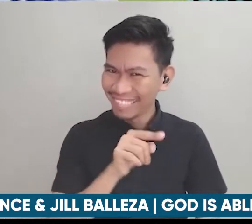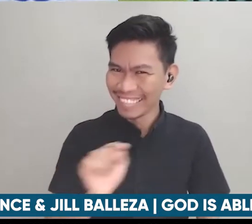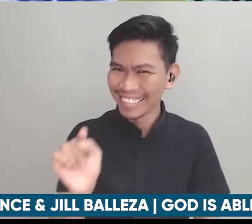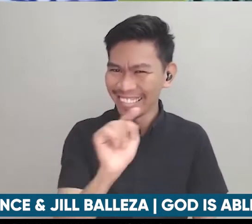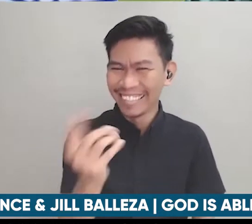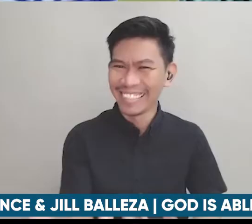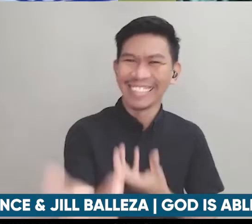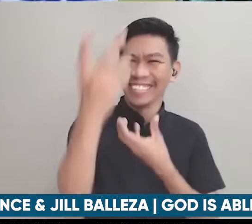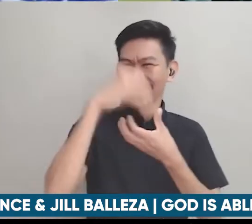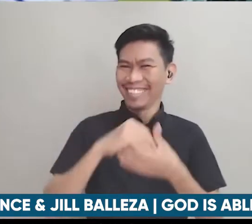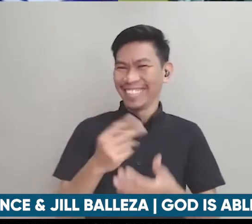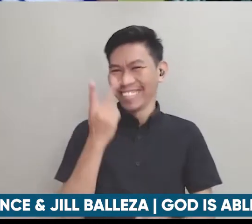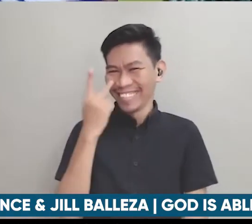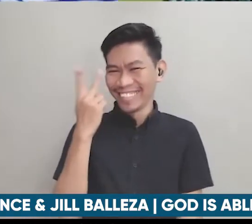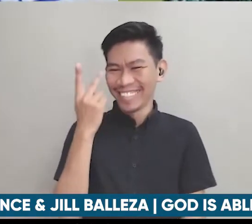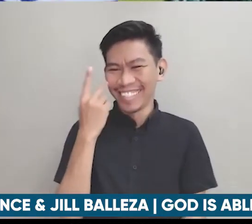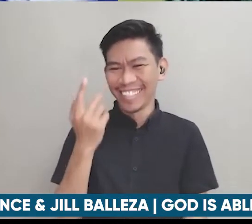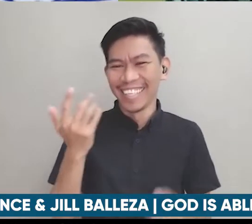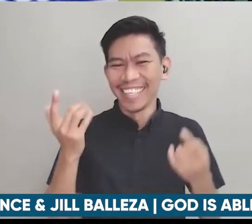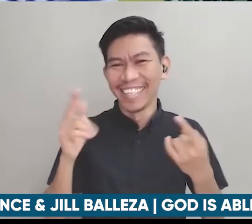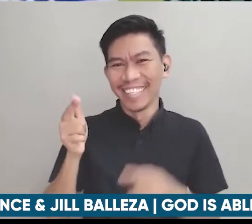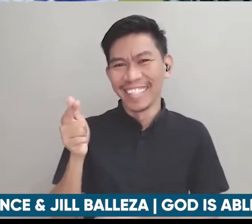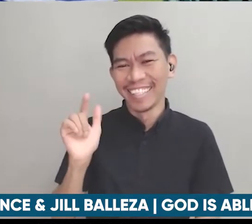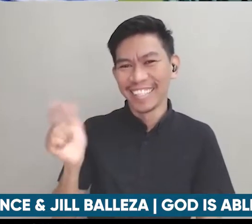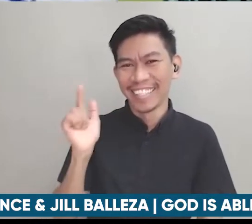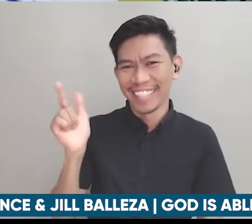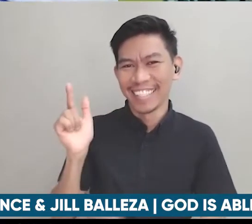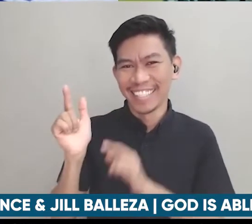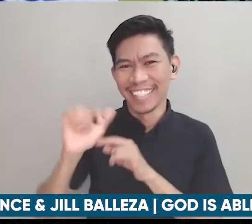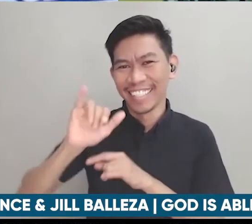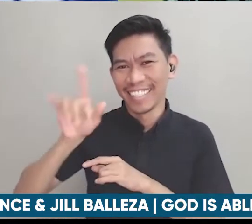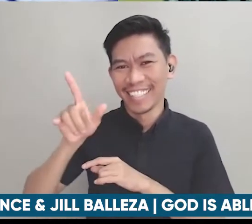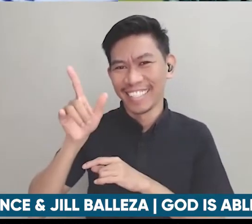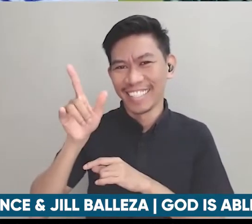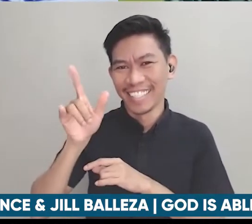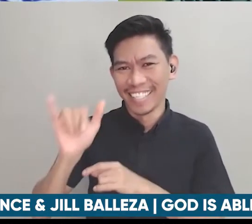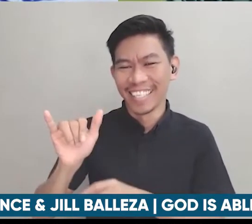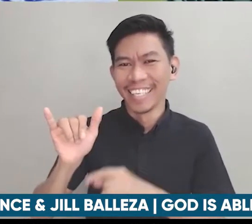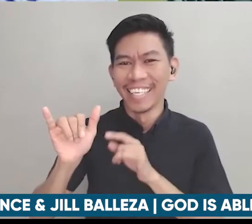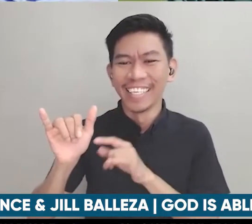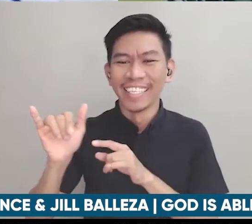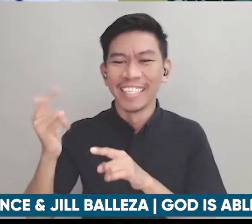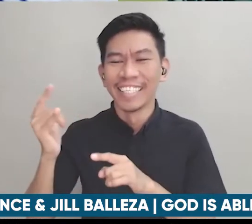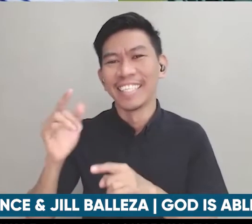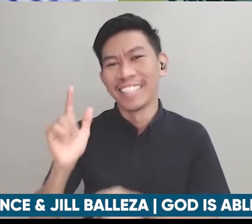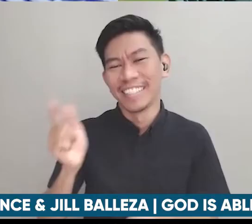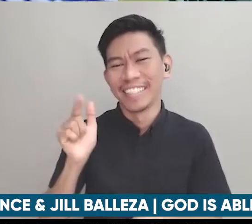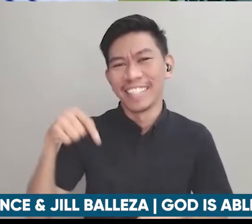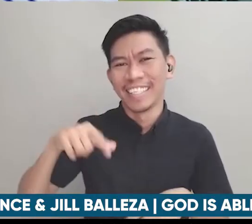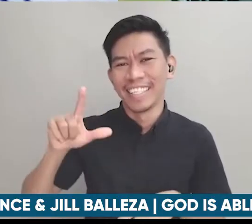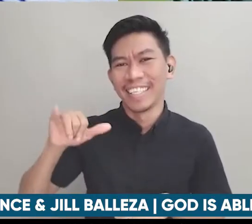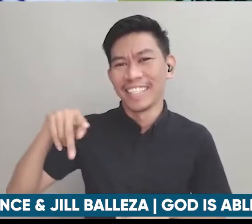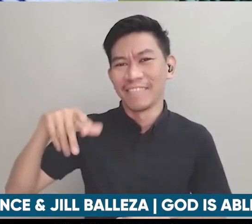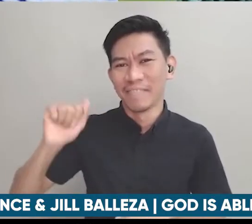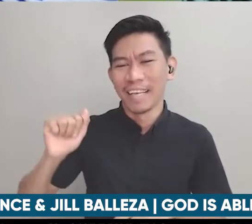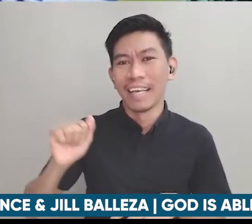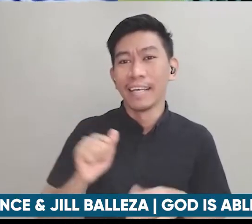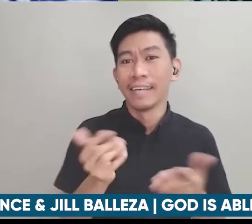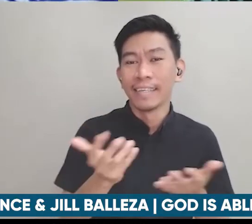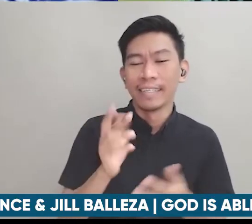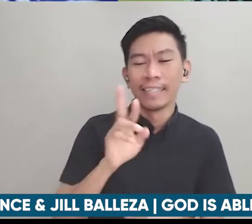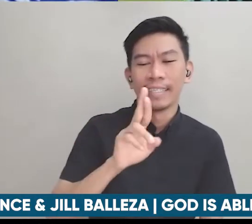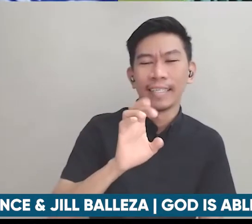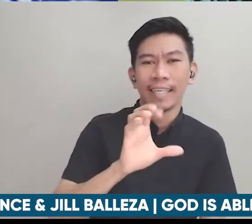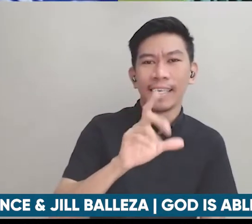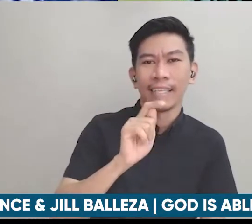ikita tayo sa 20th ng July dito sa Lifa sa recto so yun excited kami